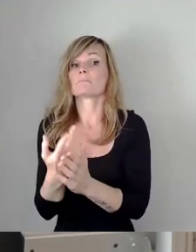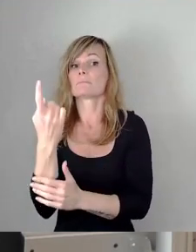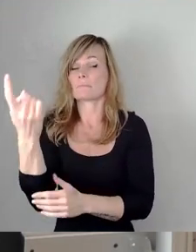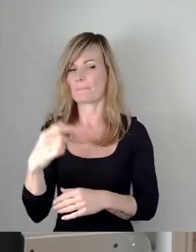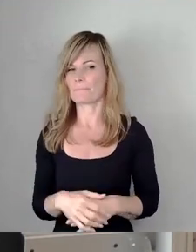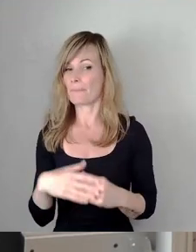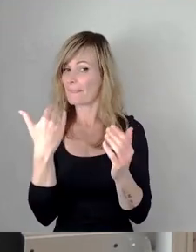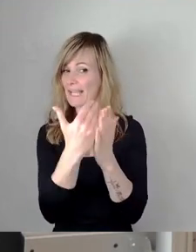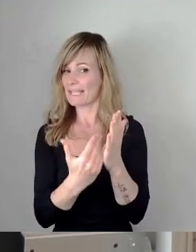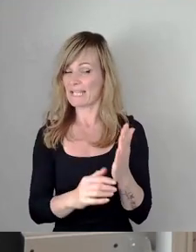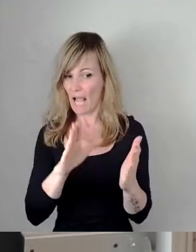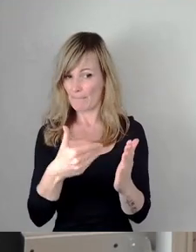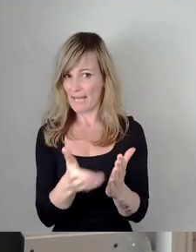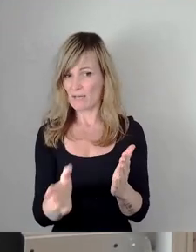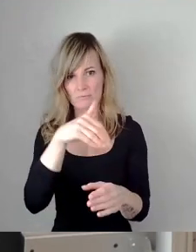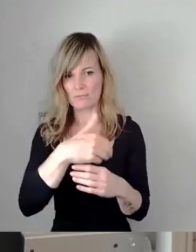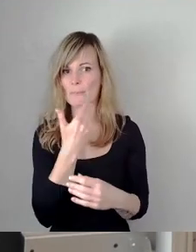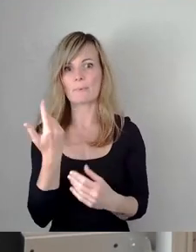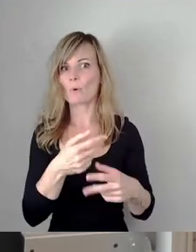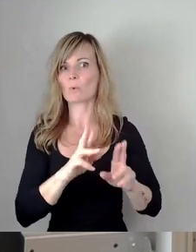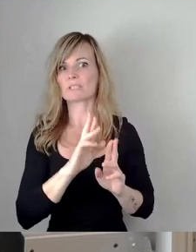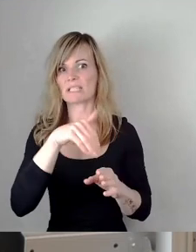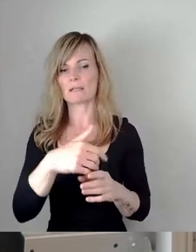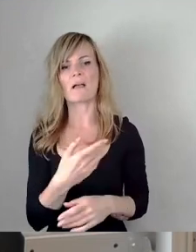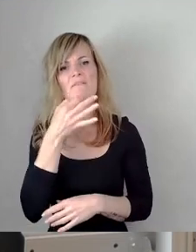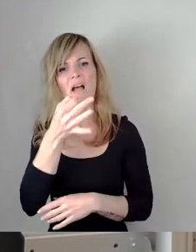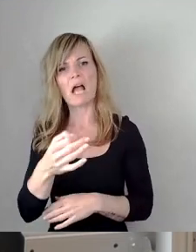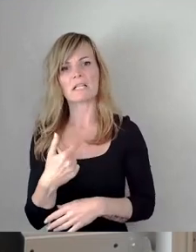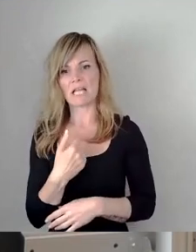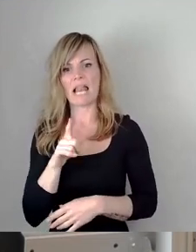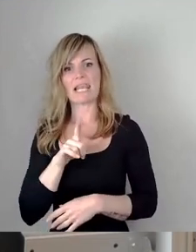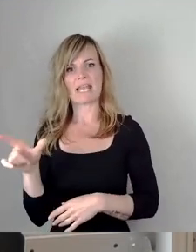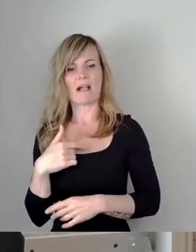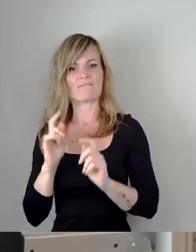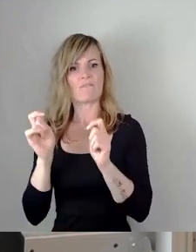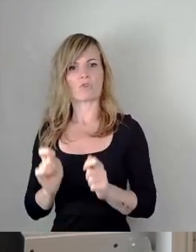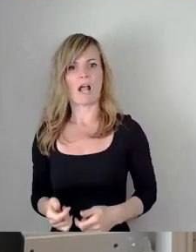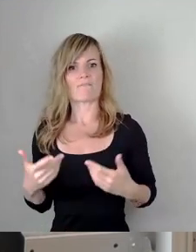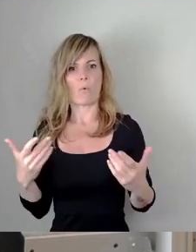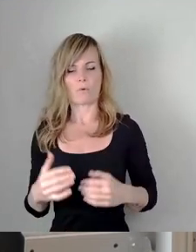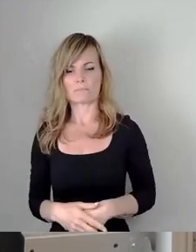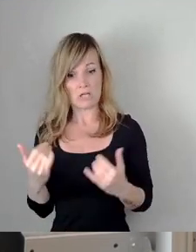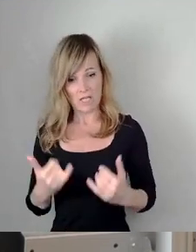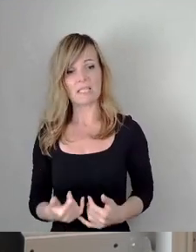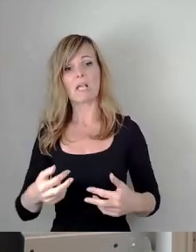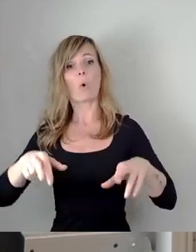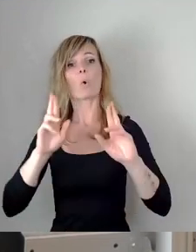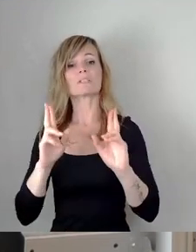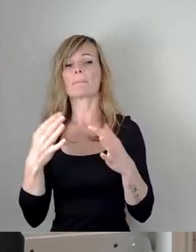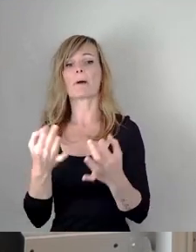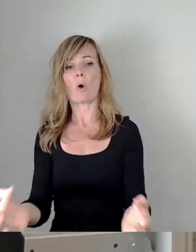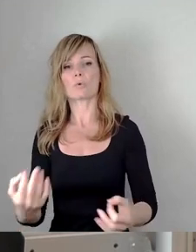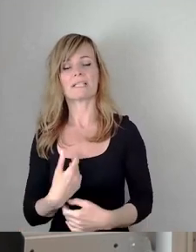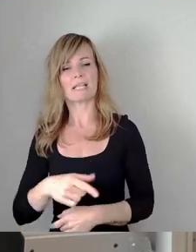die abgelehnt worden ist, eben nicht. Und jetzt haben Sie gefragt, wo die Vorschläge der Linken sind. Und ich muss ja nur keine Rücksicht mehr nehmen. Ich kann ja nur so reden, wie immer der Schnabel